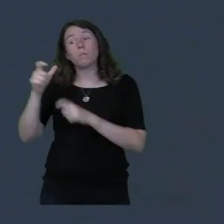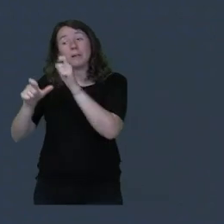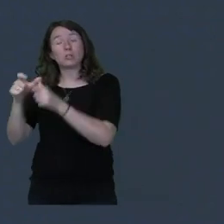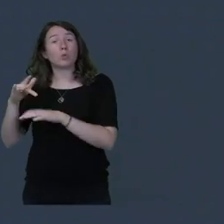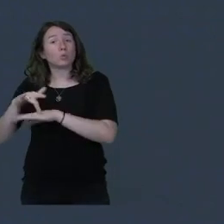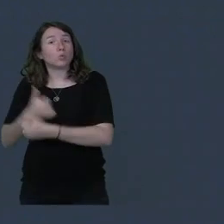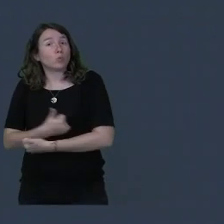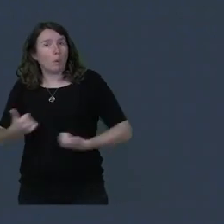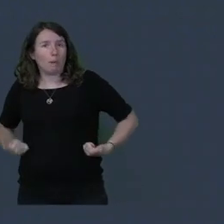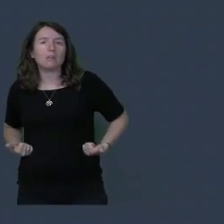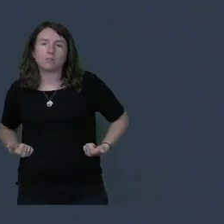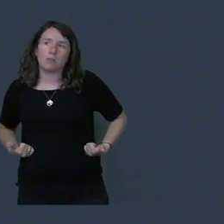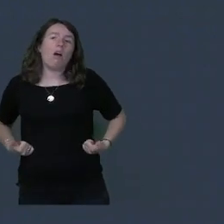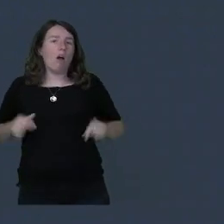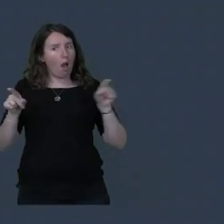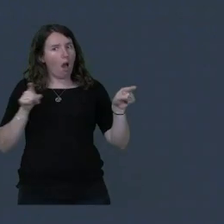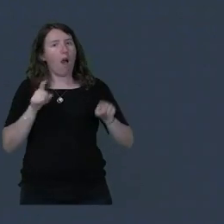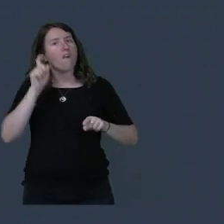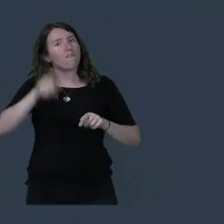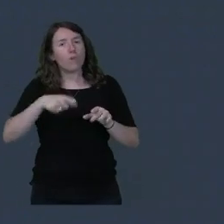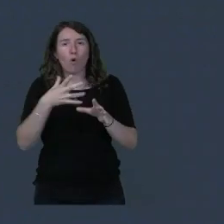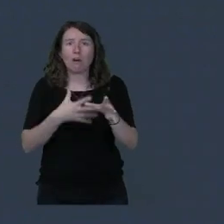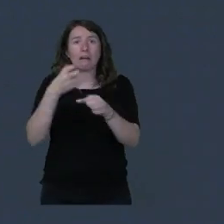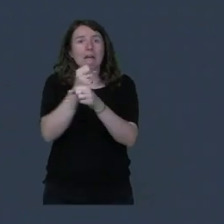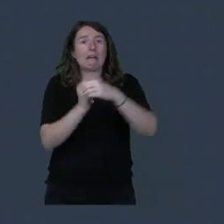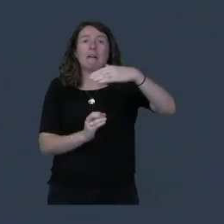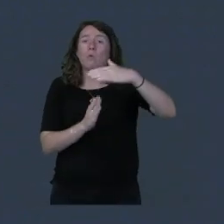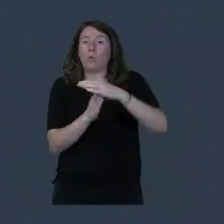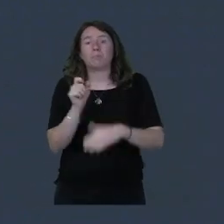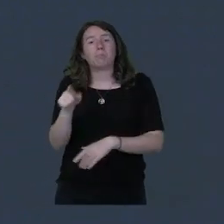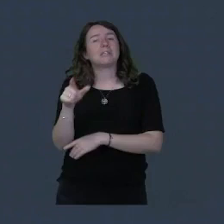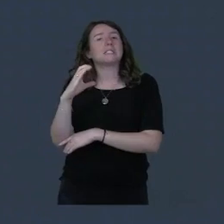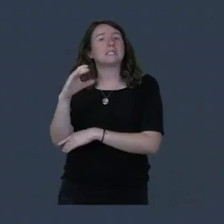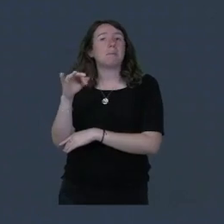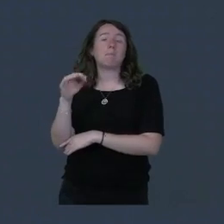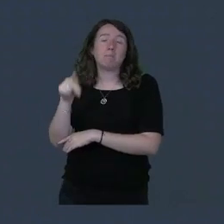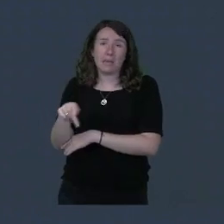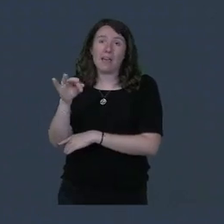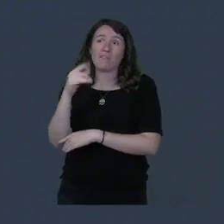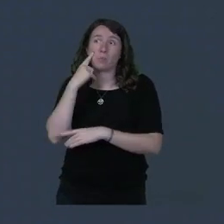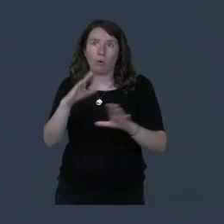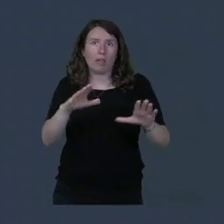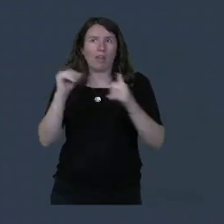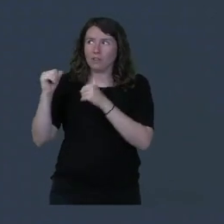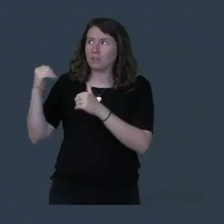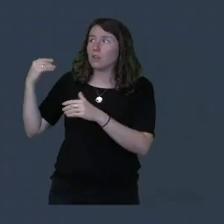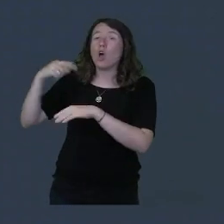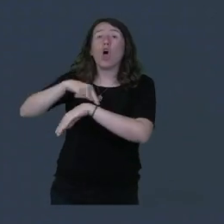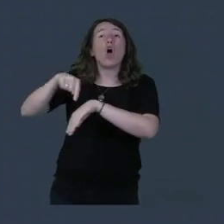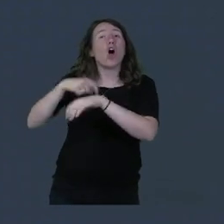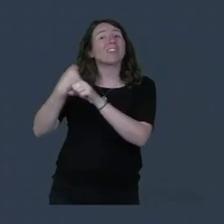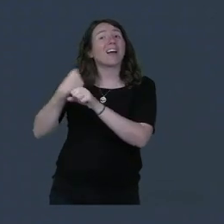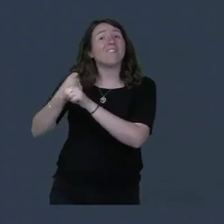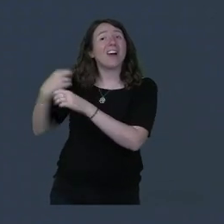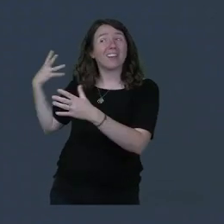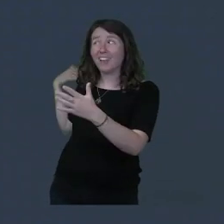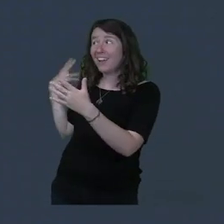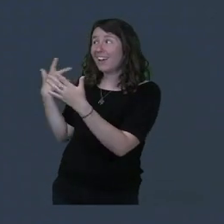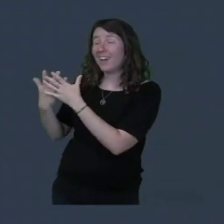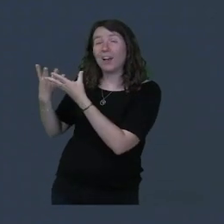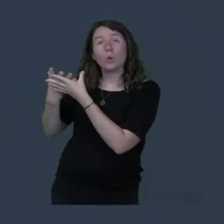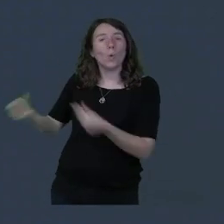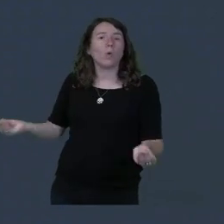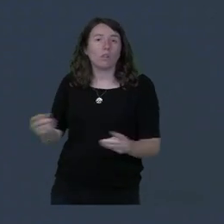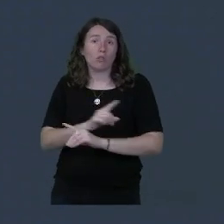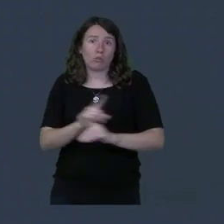puissent créer ce compte professionnel de formation afin qu'ils ne perdent pas leurs droits et qu'ils puissent exercer leur droit à la